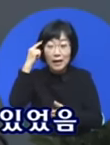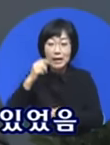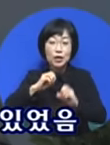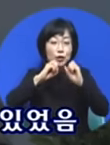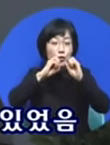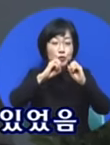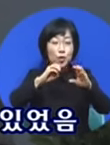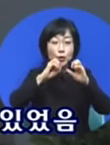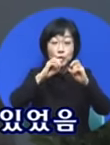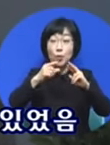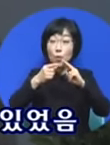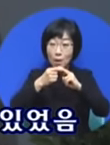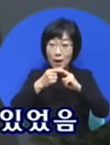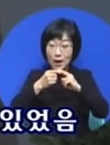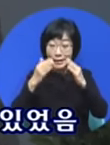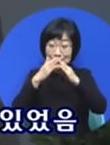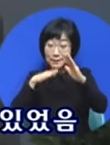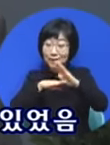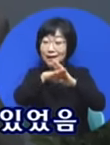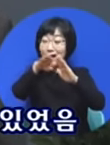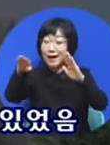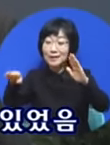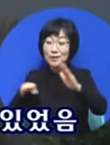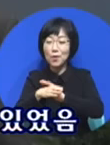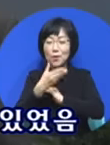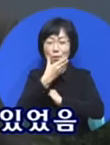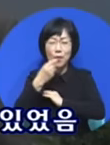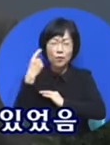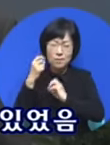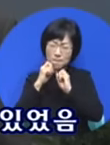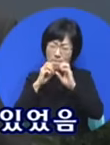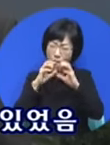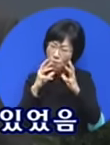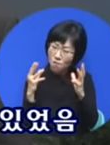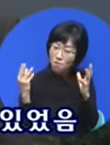꼭 해야 되는 거요. 이걸 보고 교만하다 하면 안 돼요.